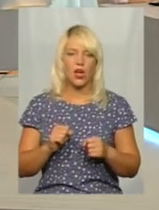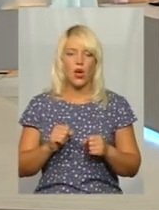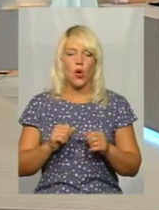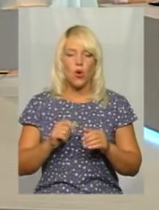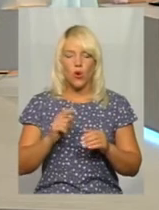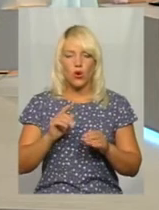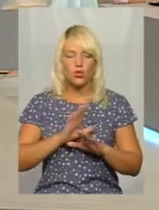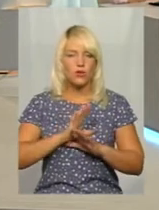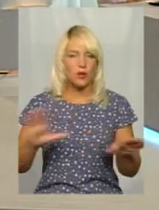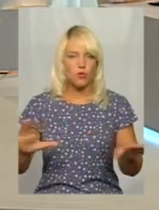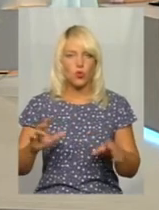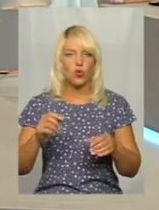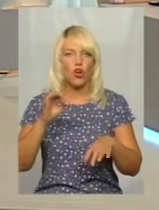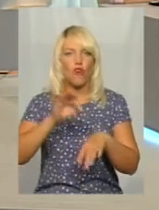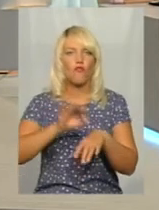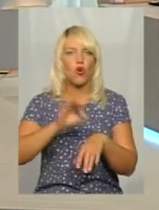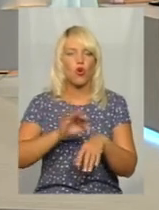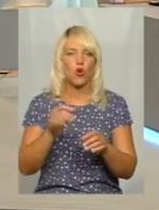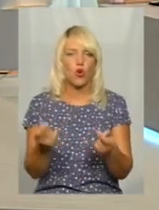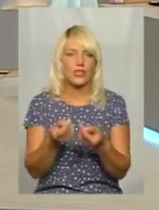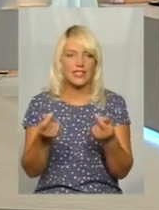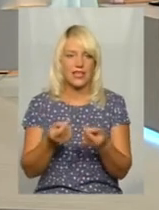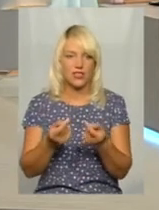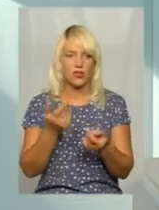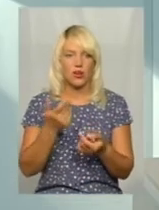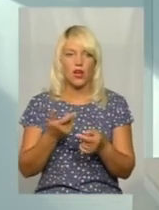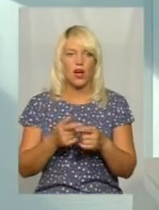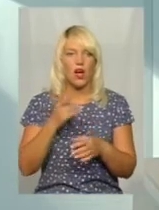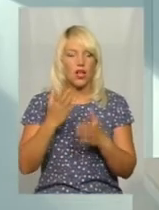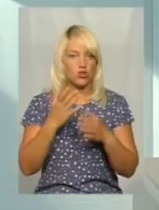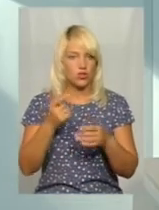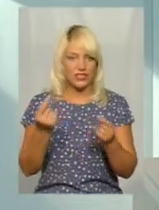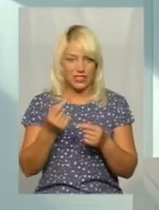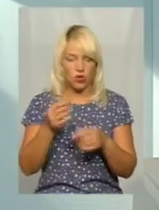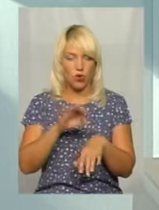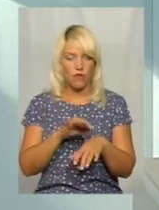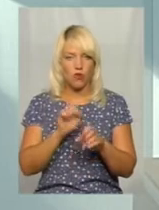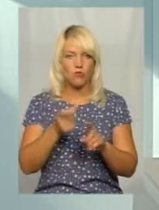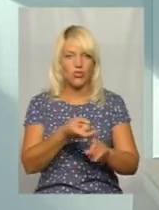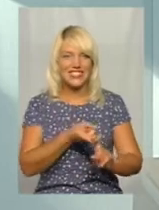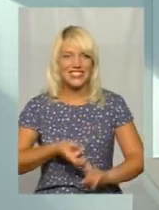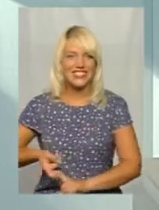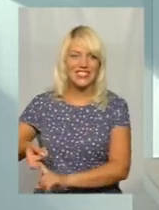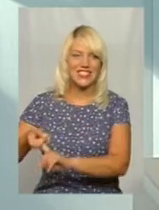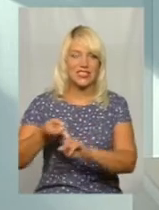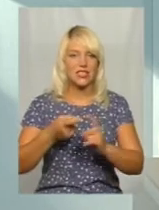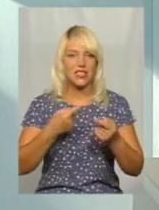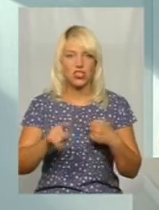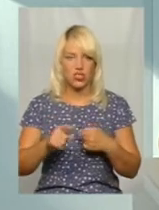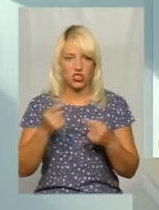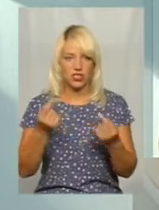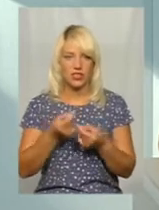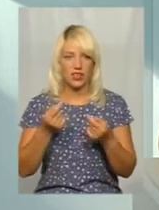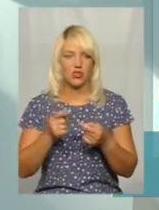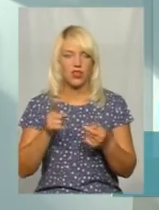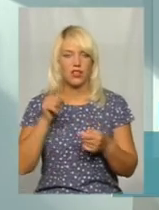елеватора. Адже хворе зерно, якщо там навіть його небагато, воно може заразити хворобами. Решту зерна, яка